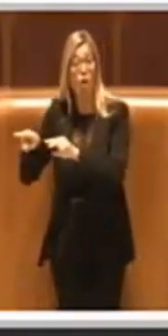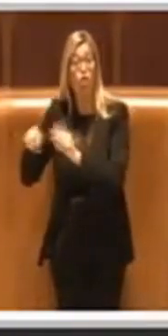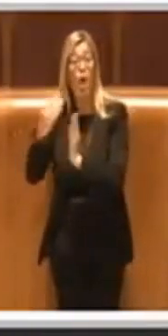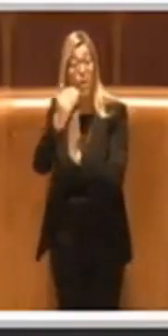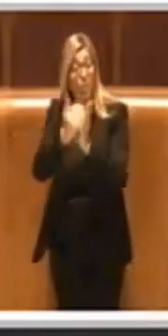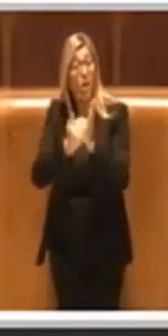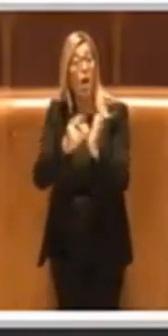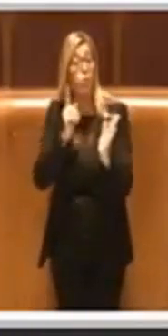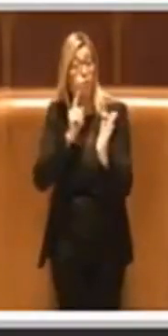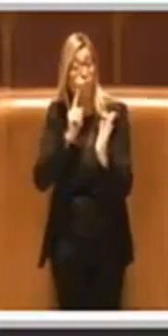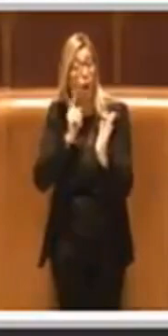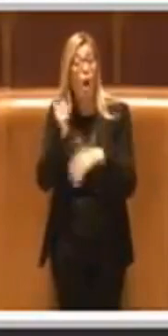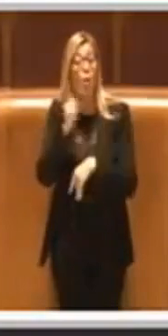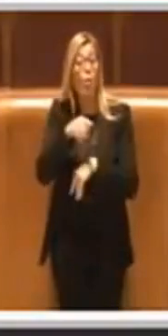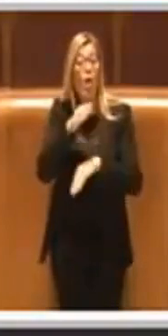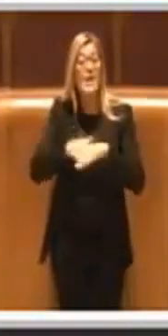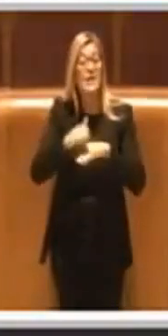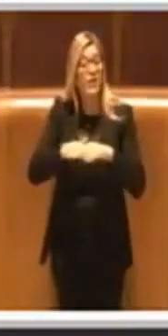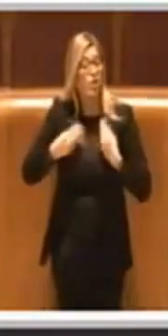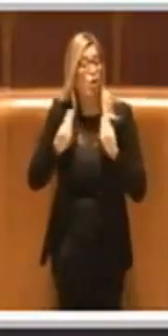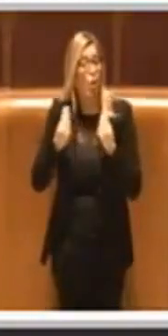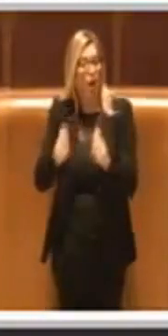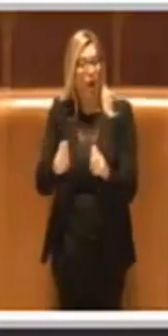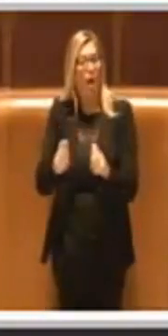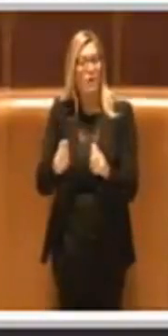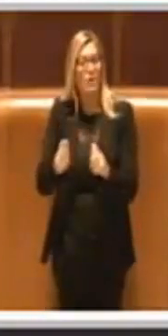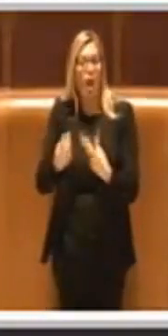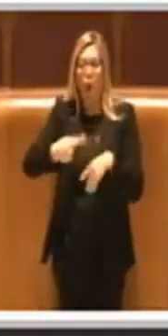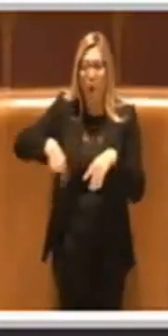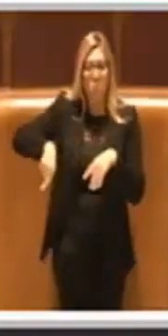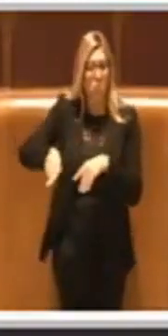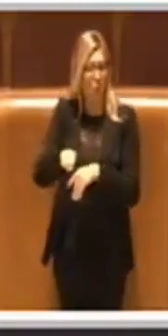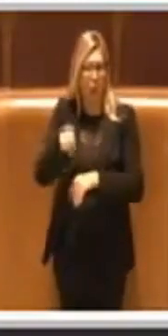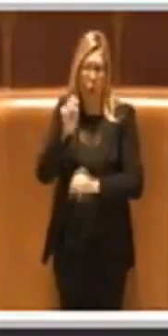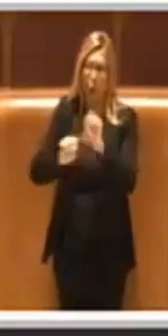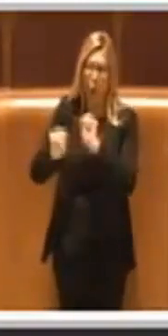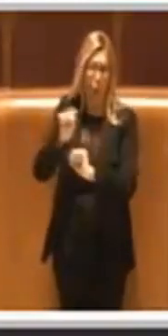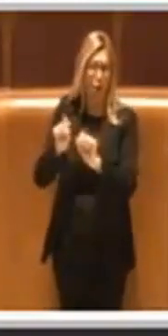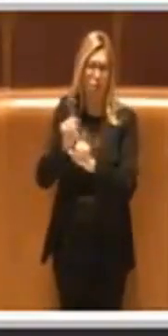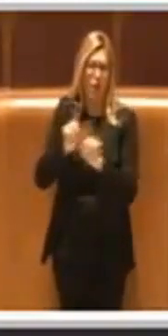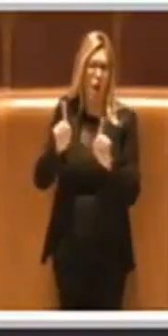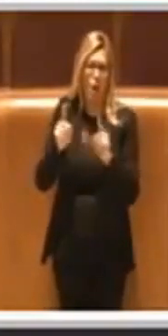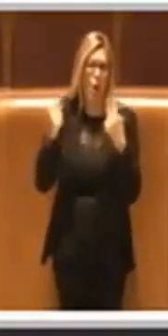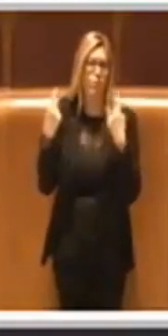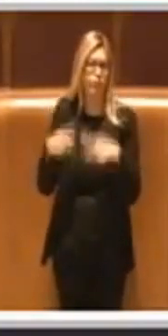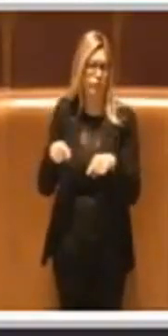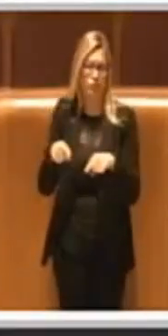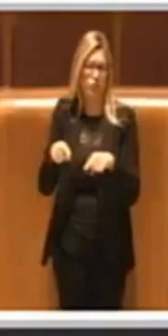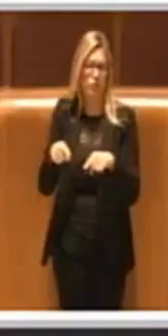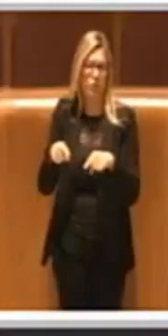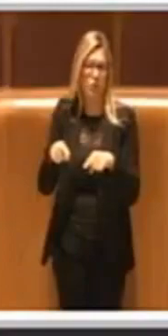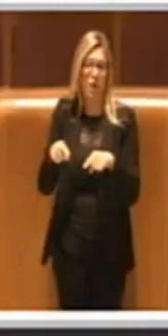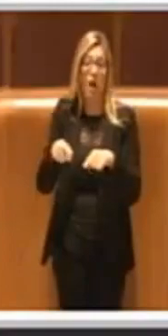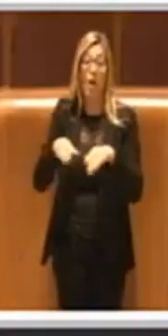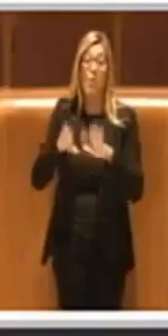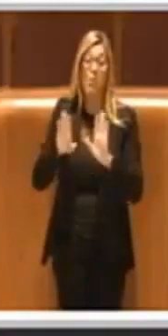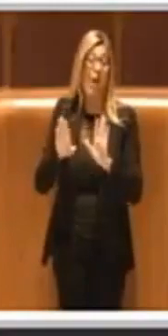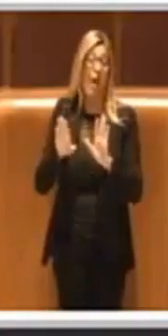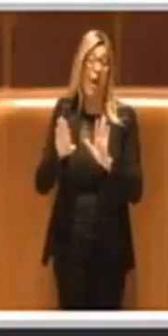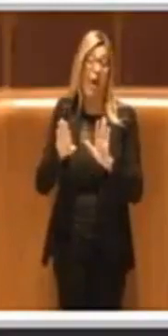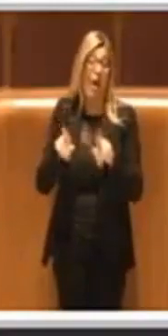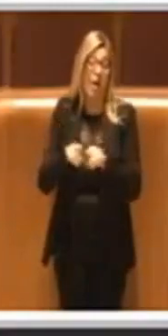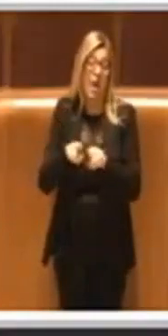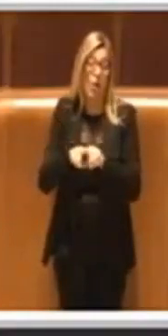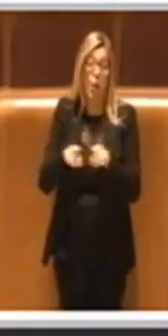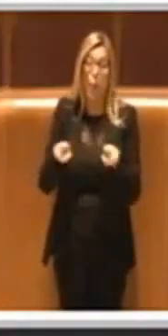stesso e dei servizi erogati. Noi non siamo contrari a questo, però analogamente come